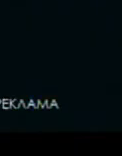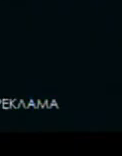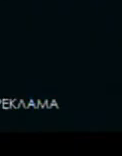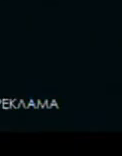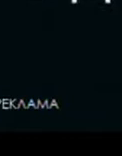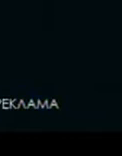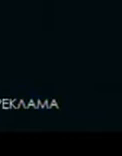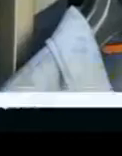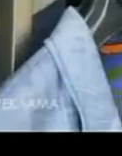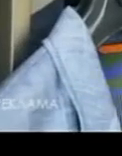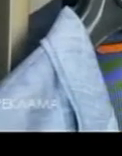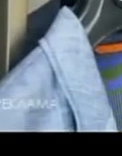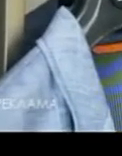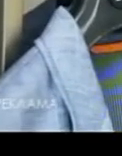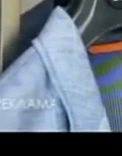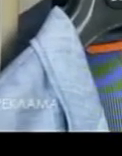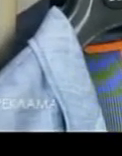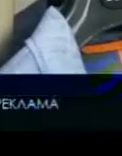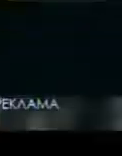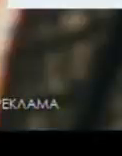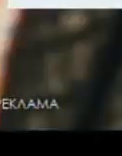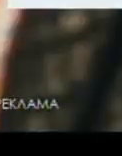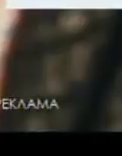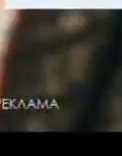Одяг ведучих від торгової марки «Ролада» Дякую.